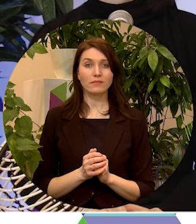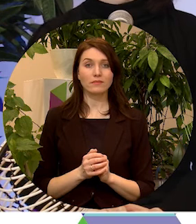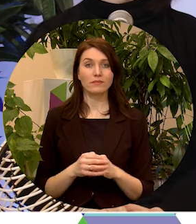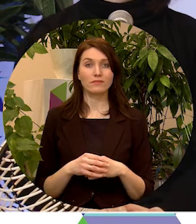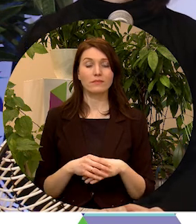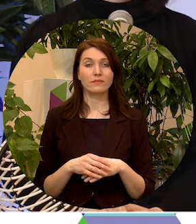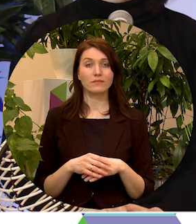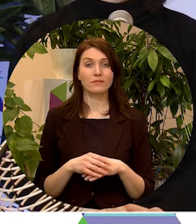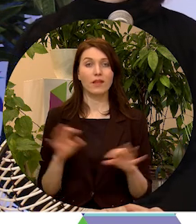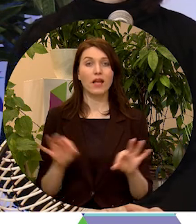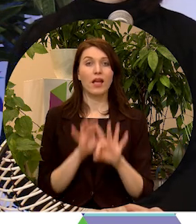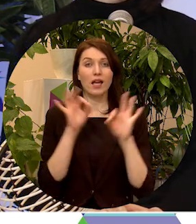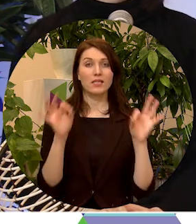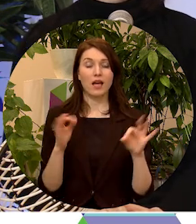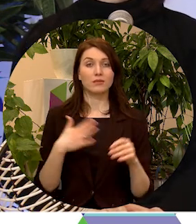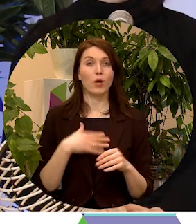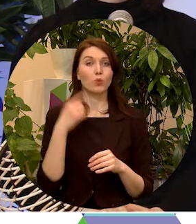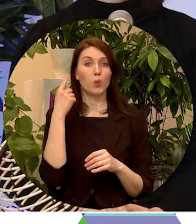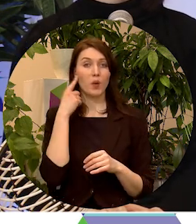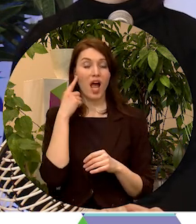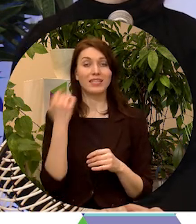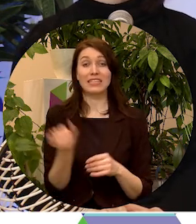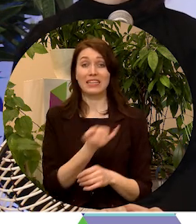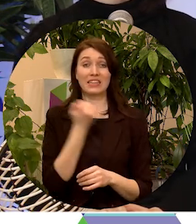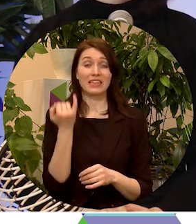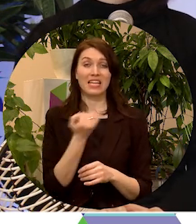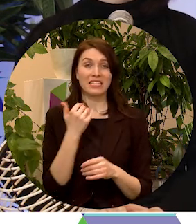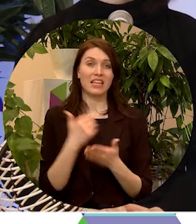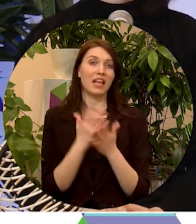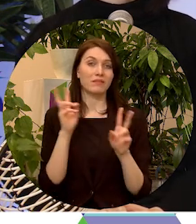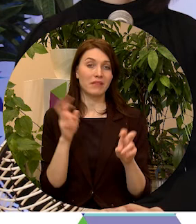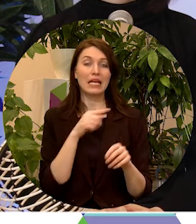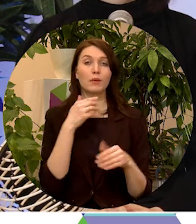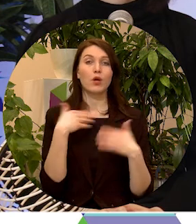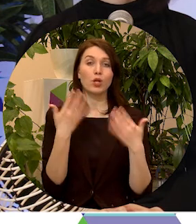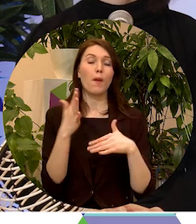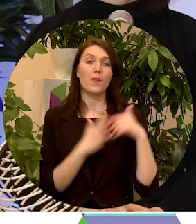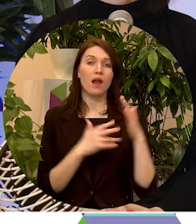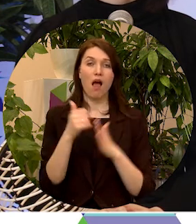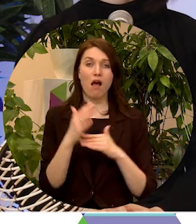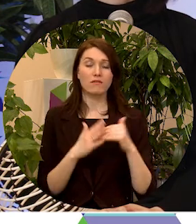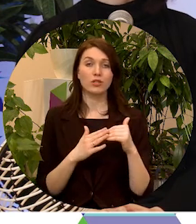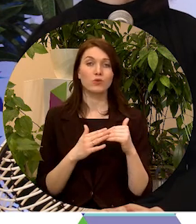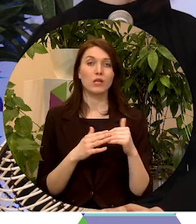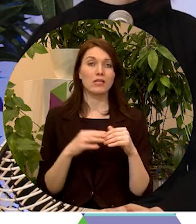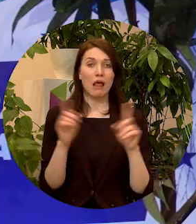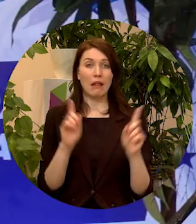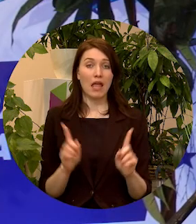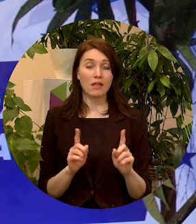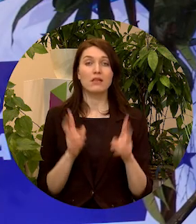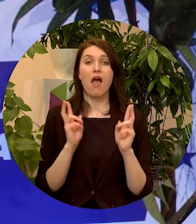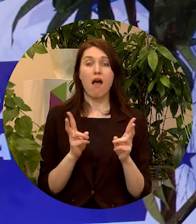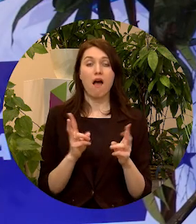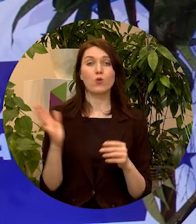Šeit sāks, manuprāt, interesanta daļa. Gribējās iedot pavisam praktiskus instrumentus, kā tad